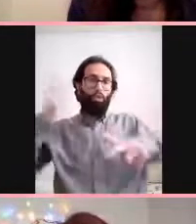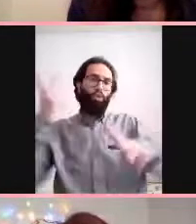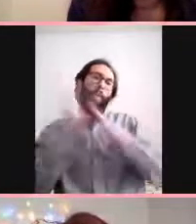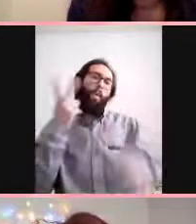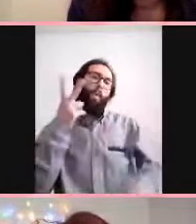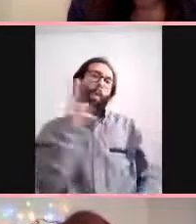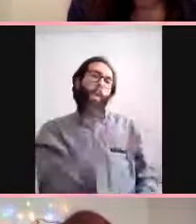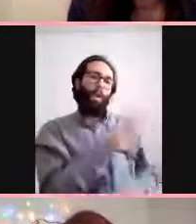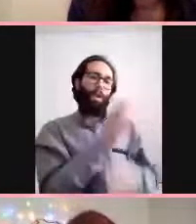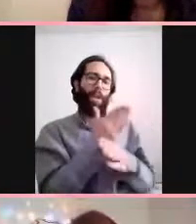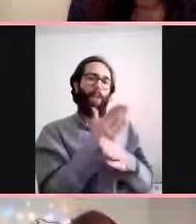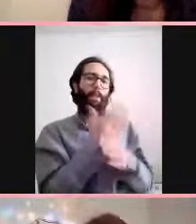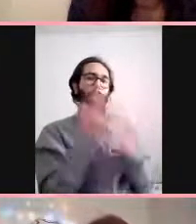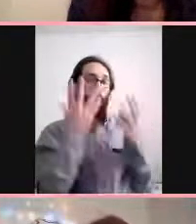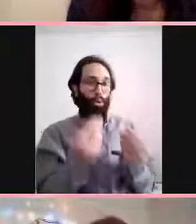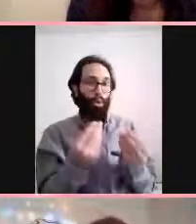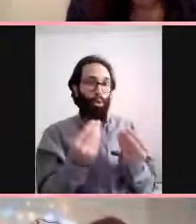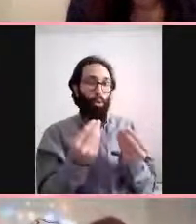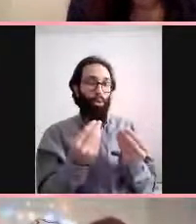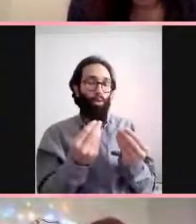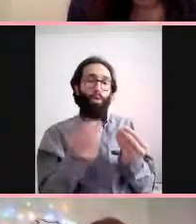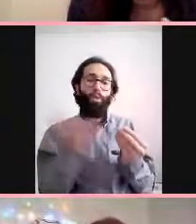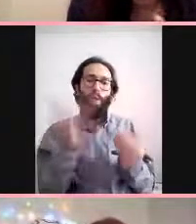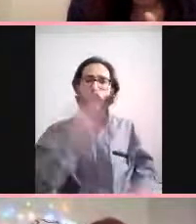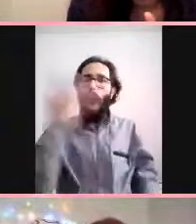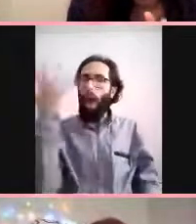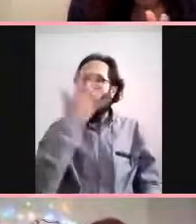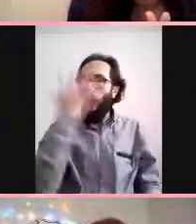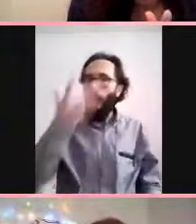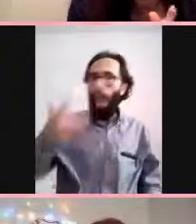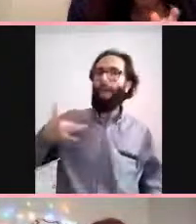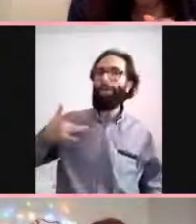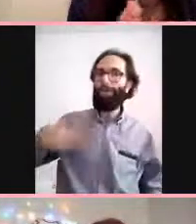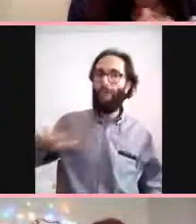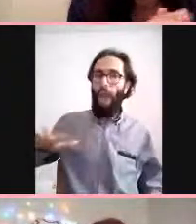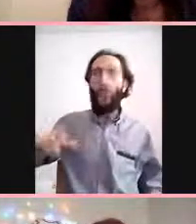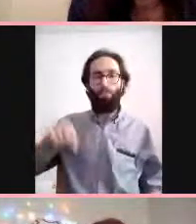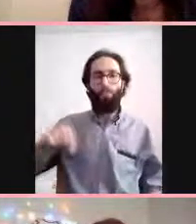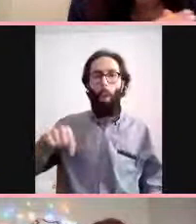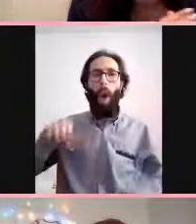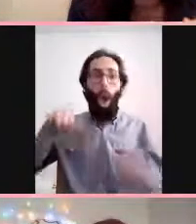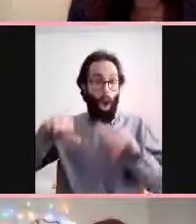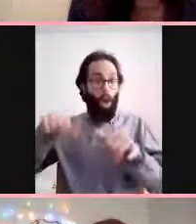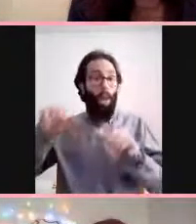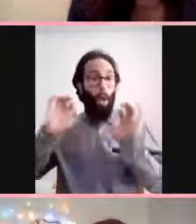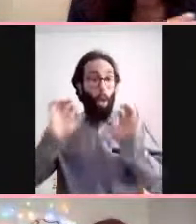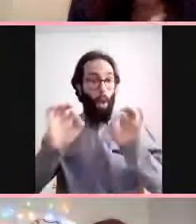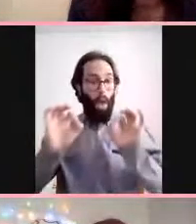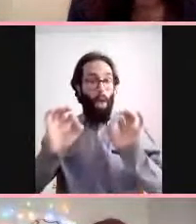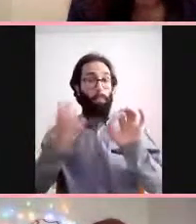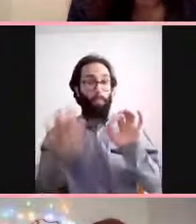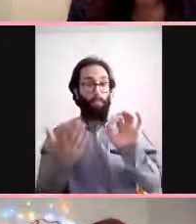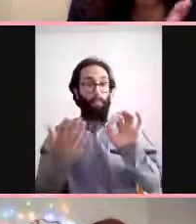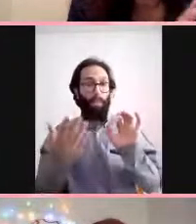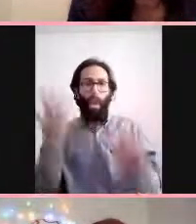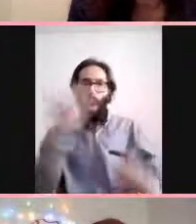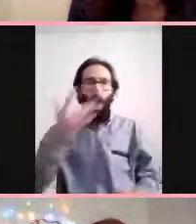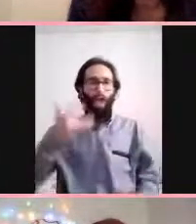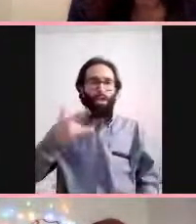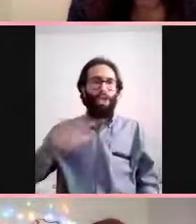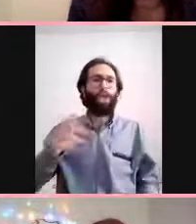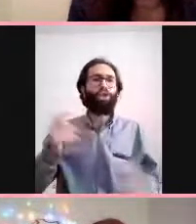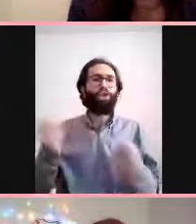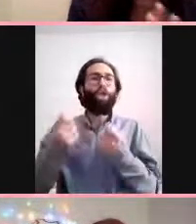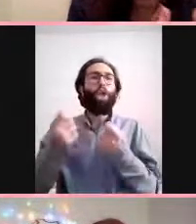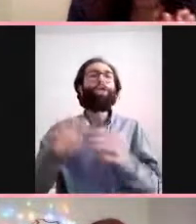hiç düşünmediğimiz bir organ karaciğer ama karaciğer yaşamsal öneme sahiptir karaciğerin çalışmazsa yaşayamazsın hani kalbin yoksa bile